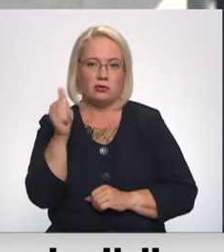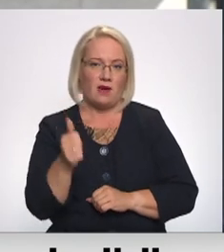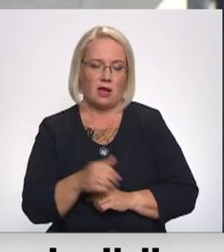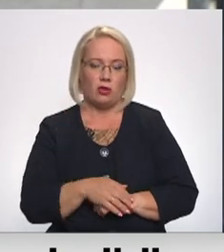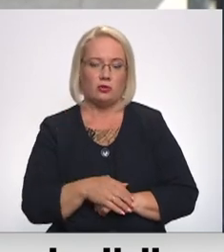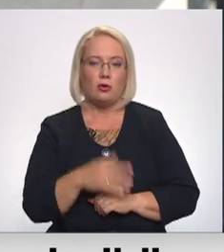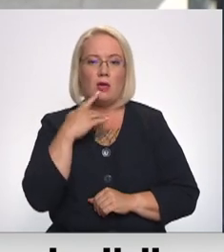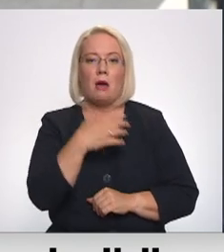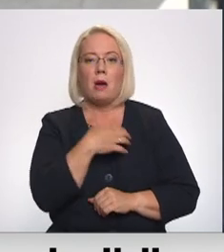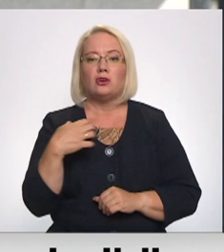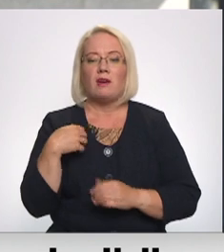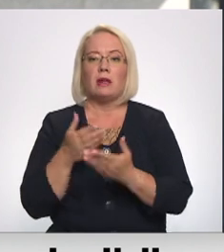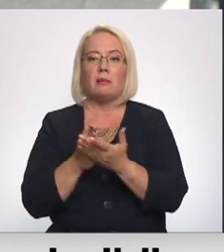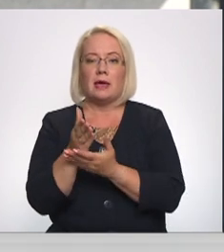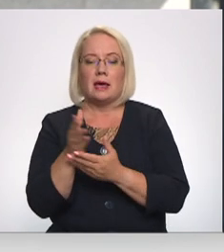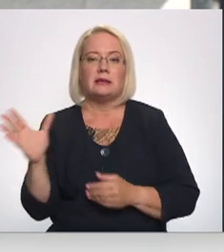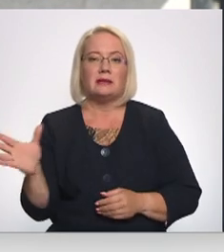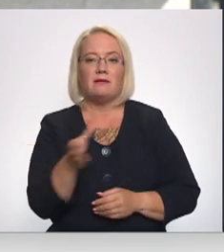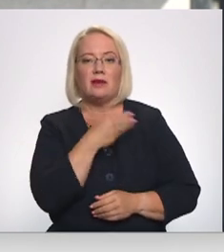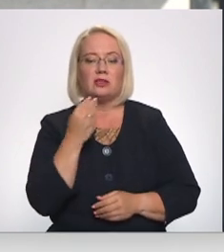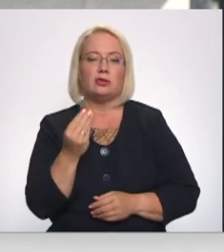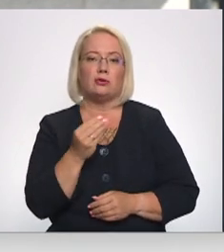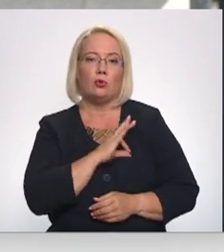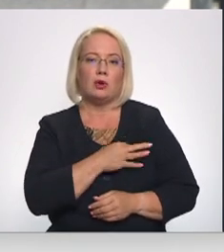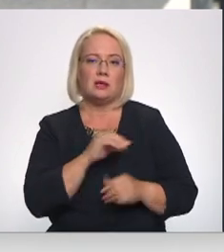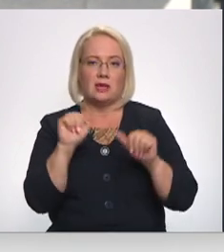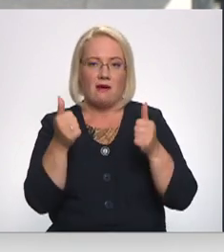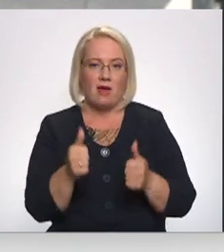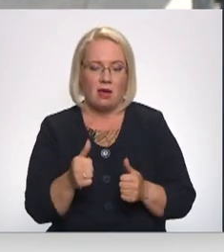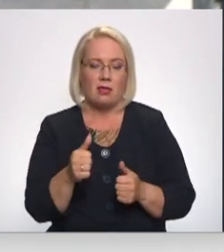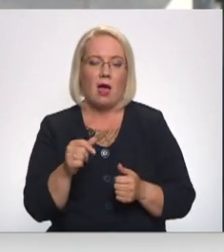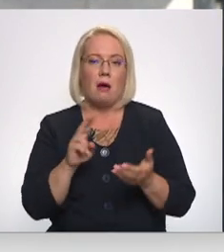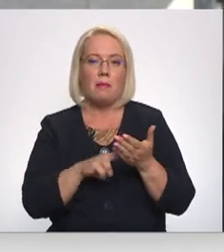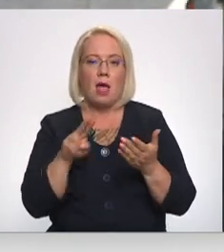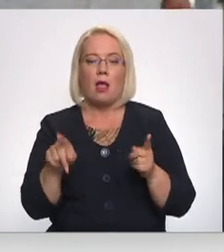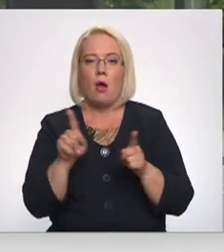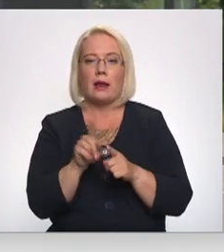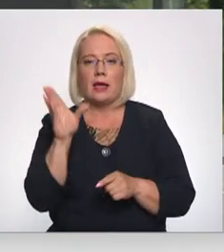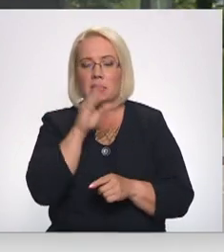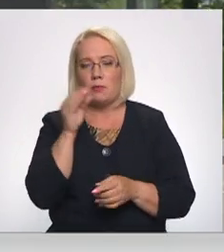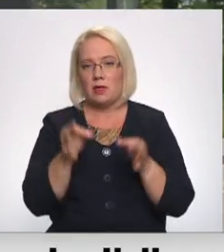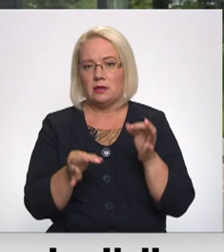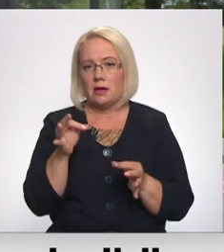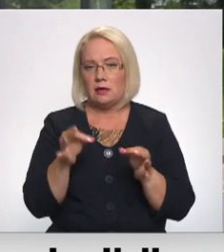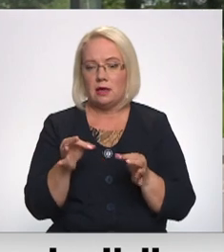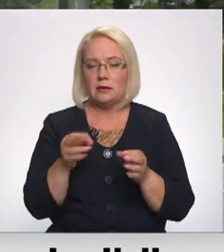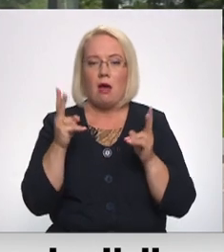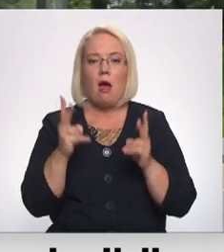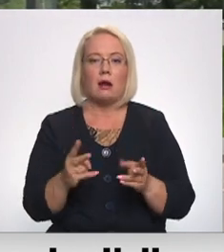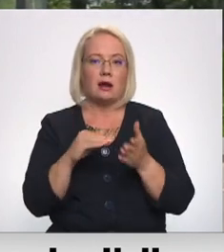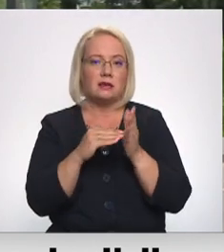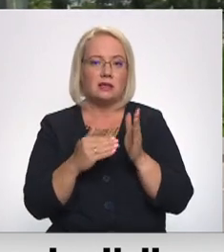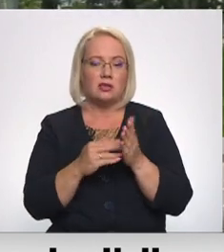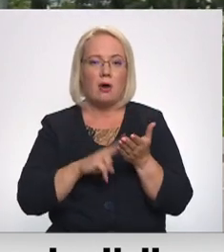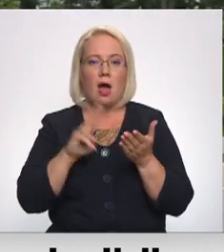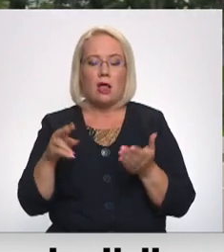Pašvaldība iesa viss iespējamos jurdiskos ceļus, pat pieļauj iespēju tiesāties. Ārkārts situācija ļaut